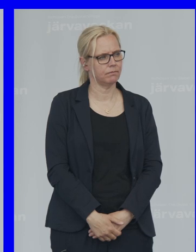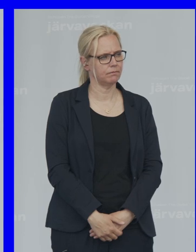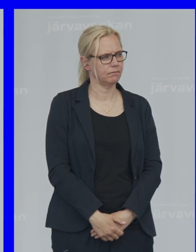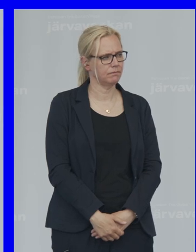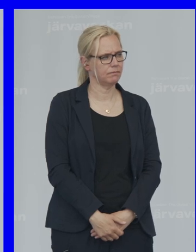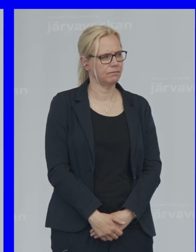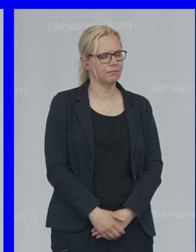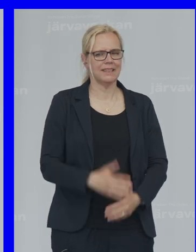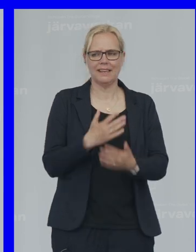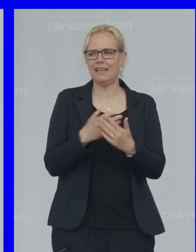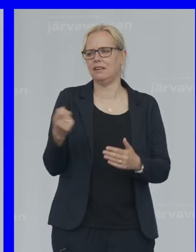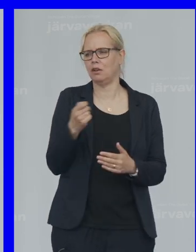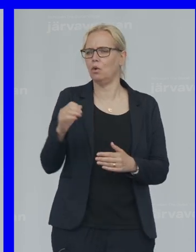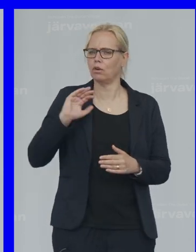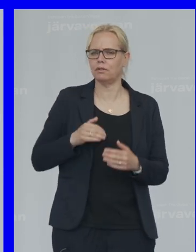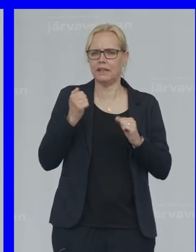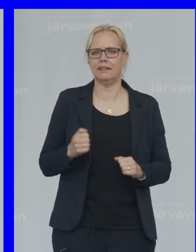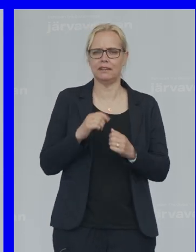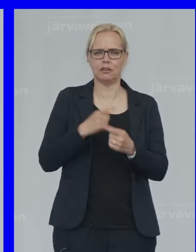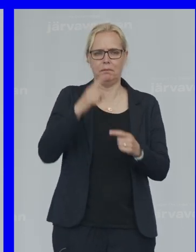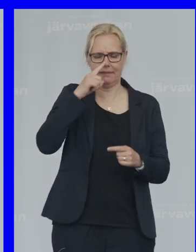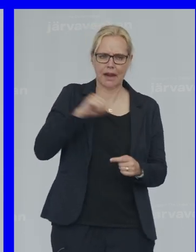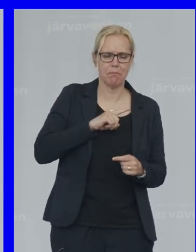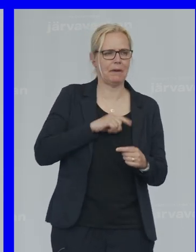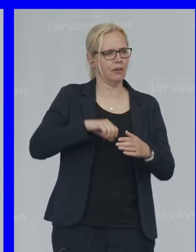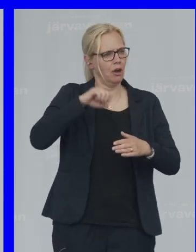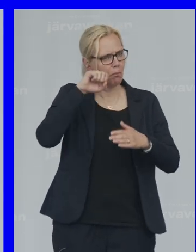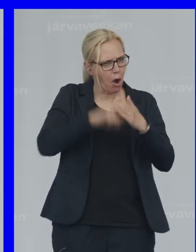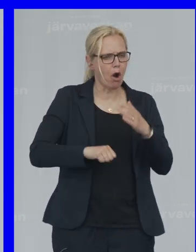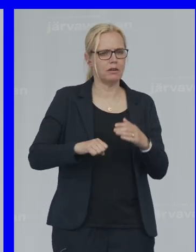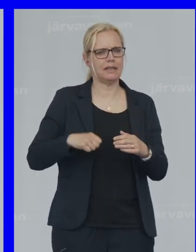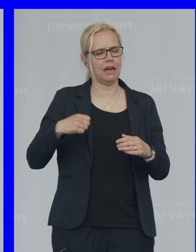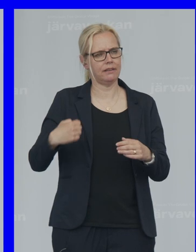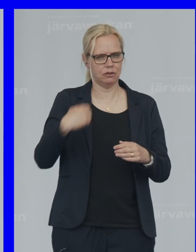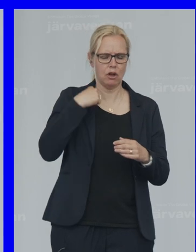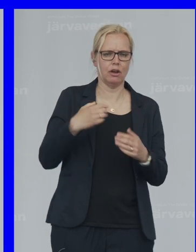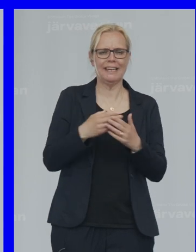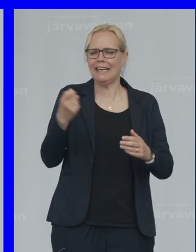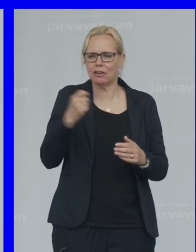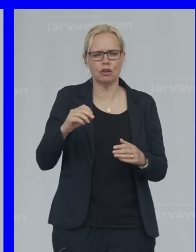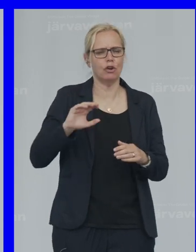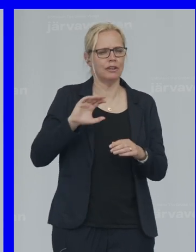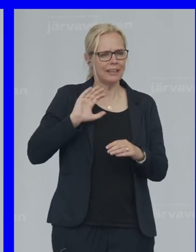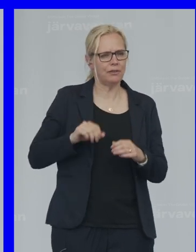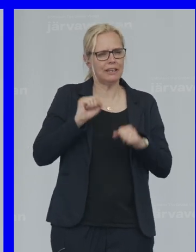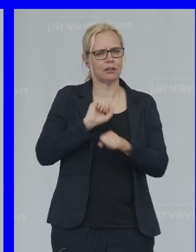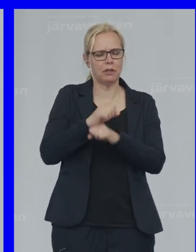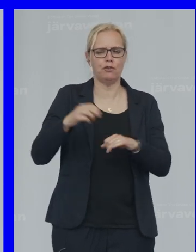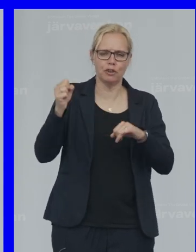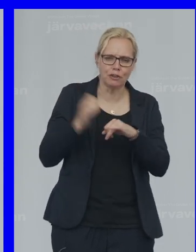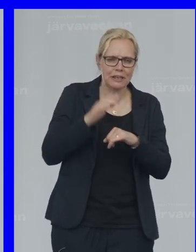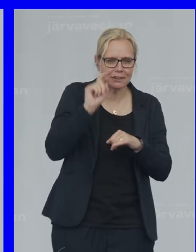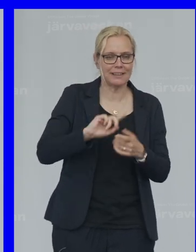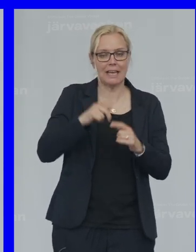Ingen kvinna Ska bli slagen Och dödad Ingen kvinna Ska tvingas Gifta sig Eller straffas För sin